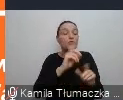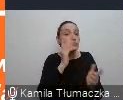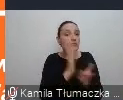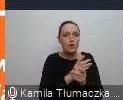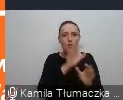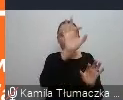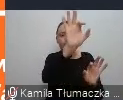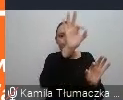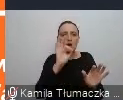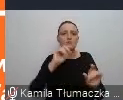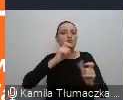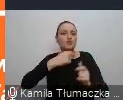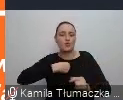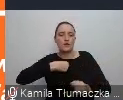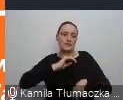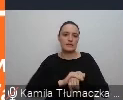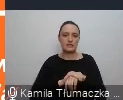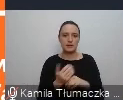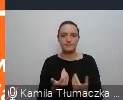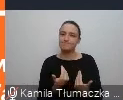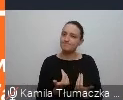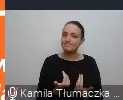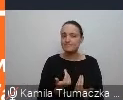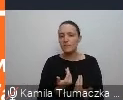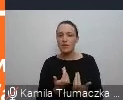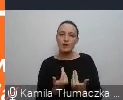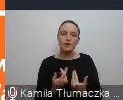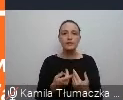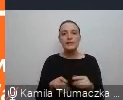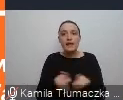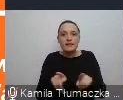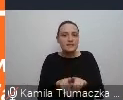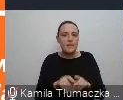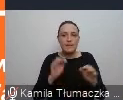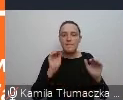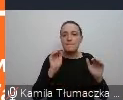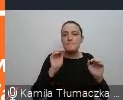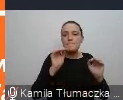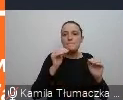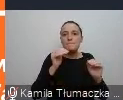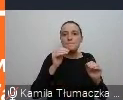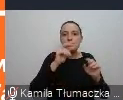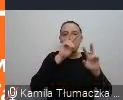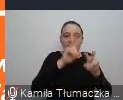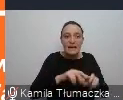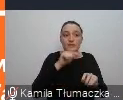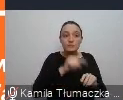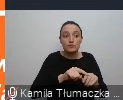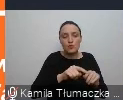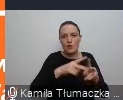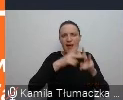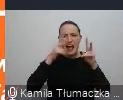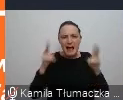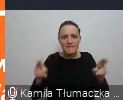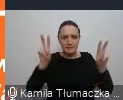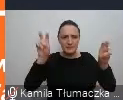światopoglądem i z tym, co ja reprezentuję. Ale dokładnie w tym samym badaniu jest również wielki fragment mówiący o tym, że